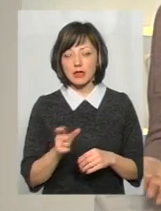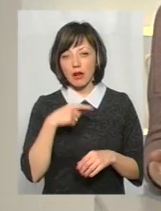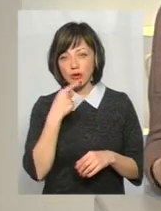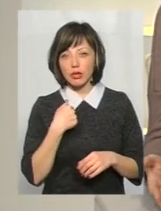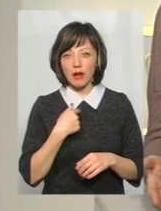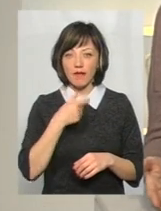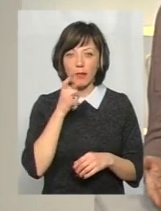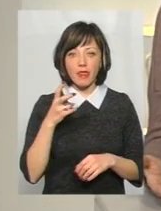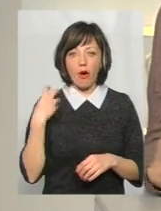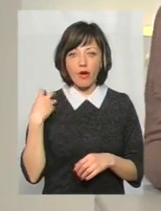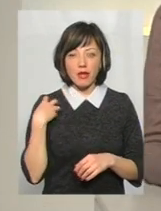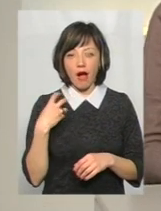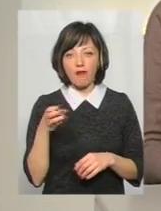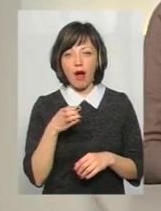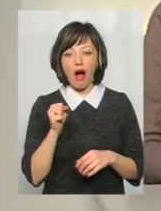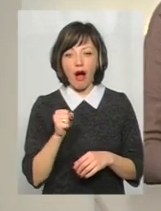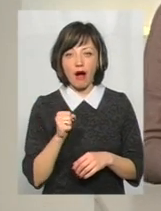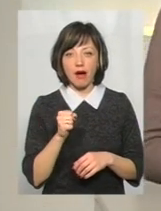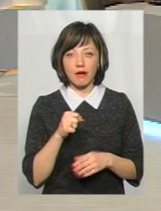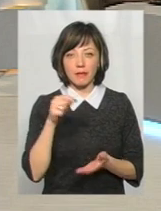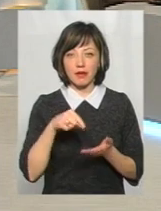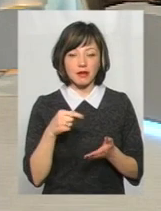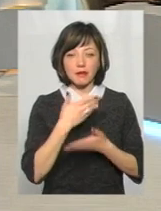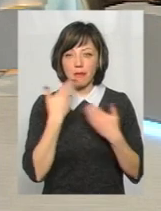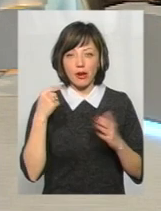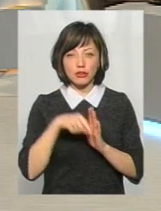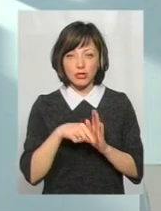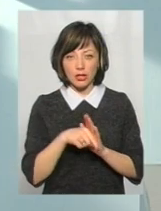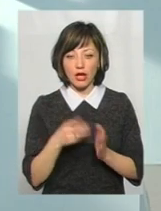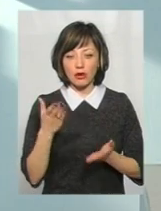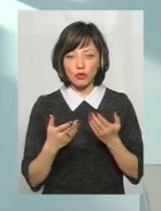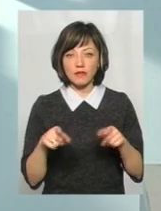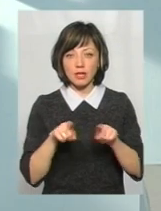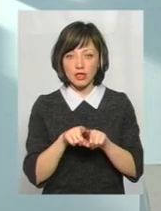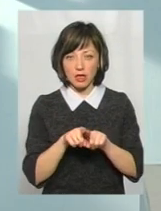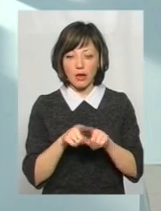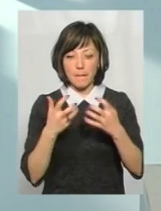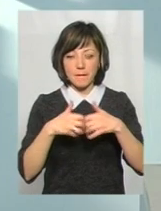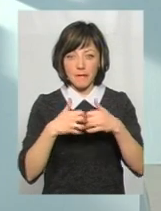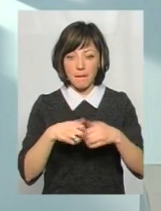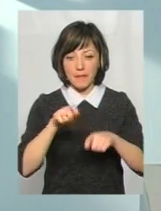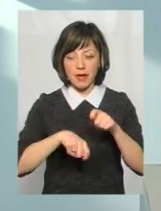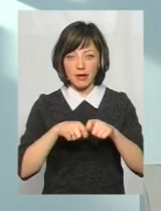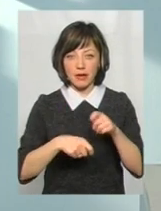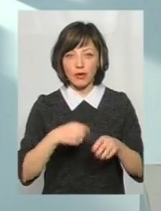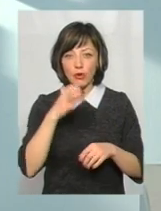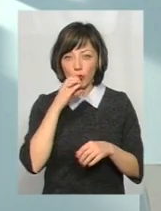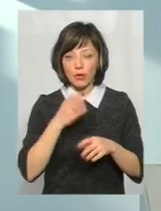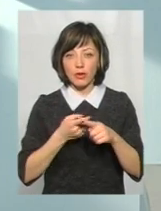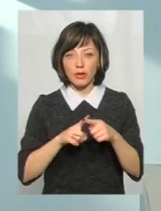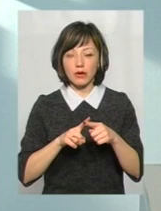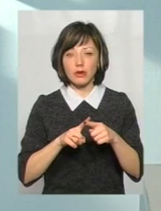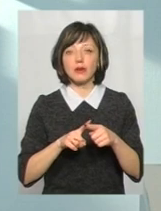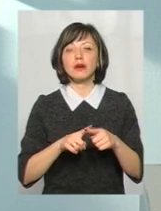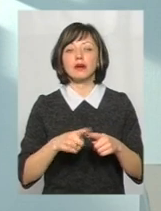я там випив не коньяк або горілку, а забагато випив... має ніякого значення, тому що якщо все ж таки показує там драгер, стан наркотичного сп